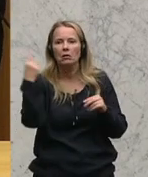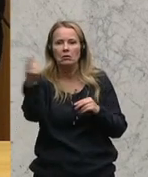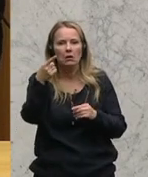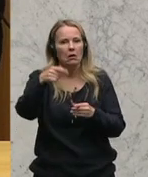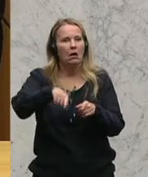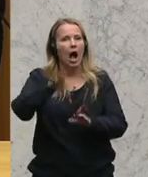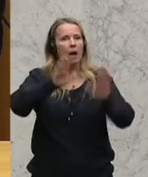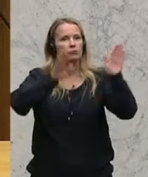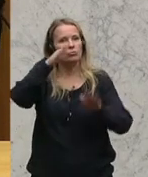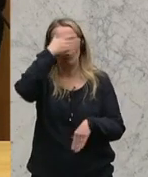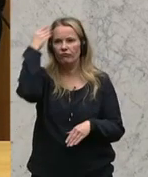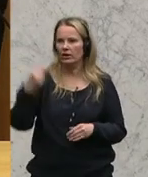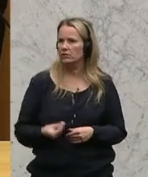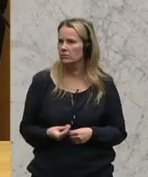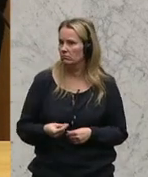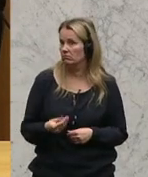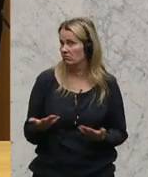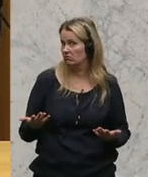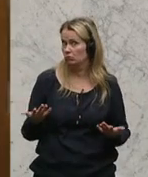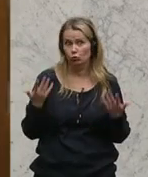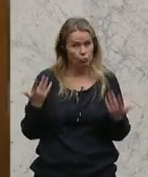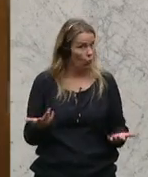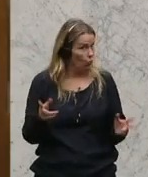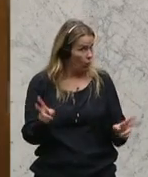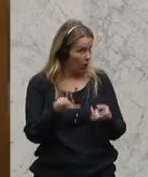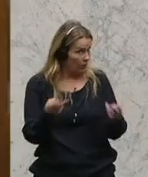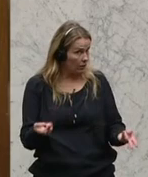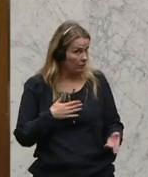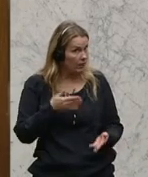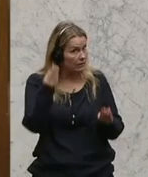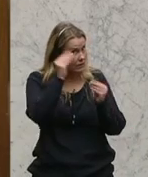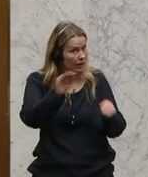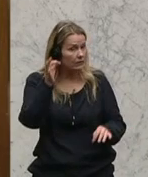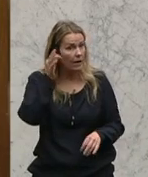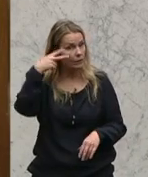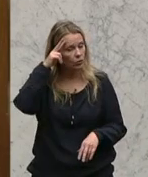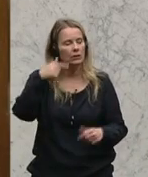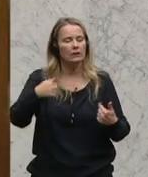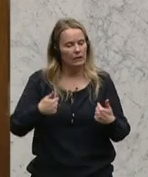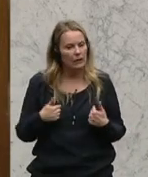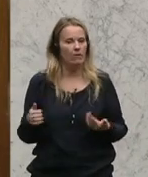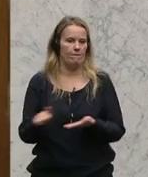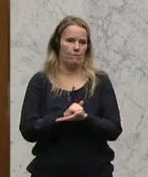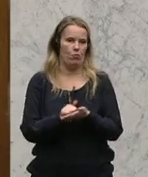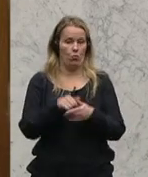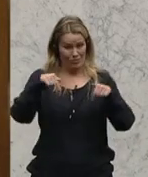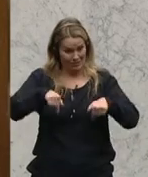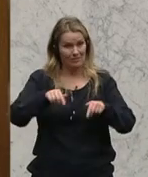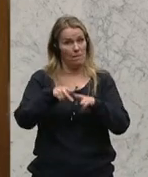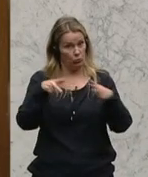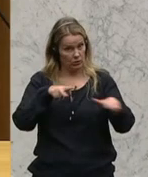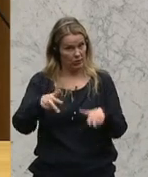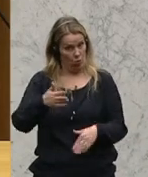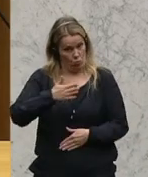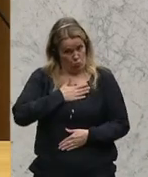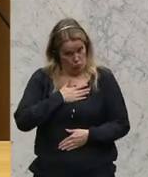bei der Abstimmung. Also so kann es ja nicht gehen, meine sehr geehrten Damen und Herren. Ich bin froh, dass diese Bundesregierung, unsere